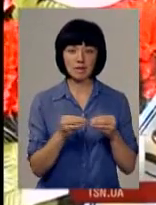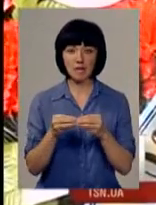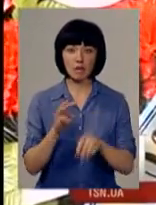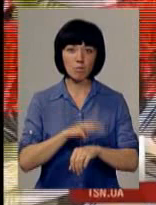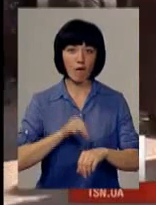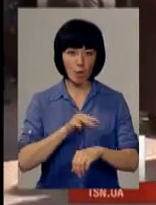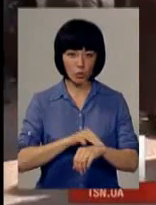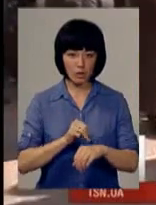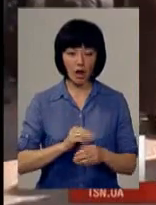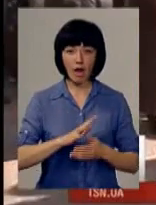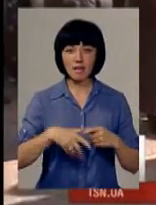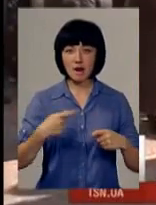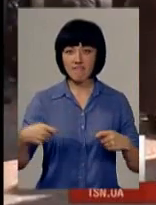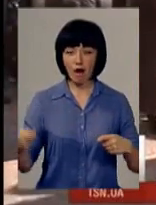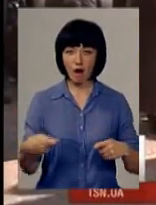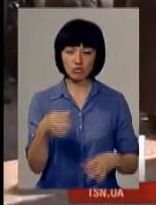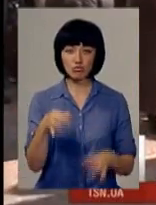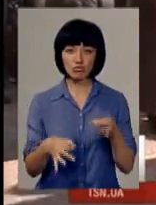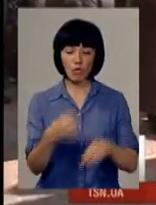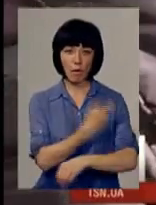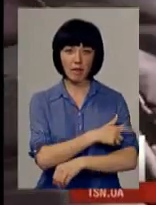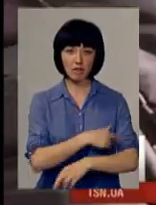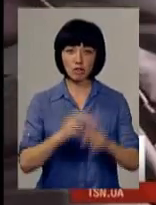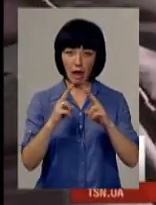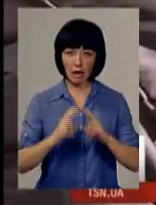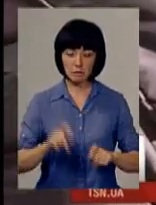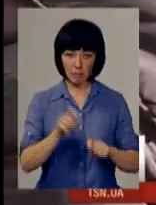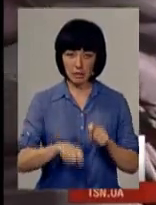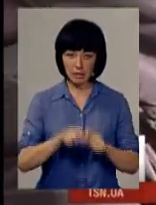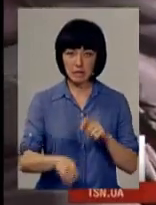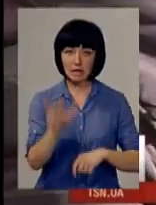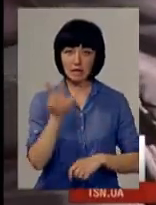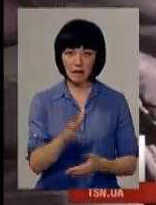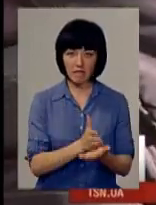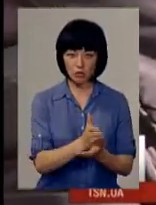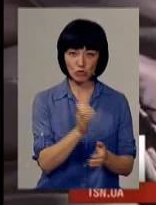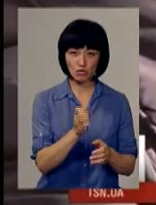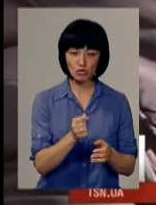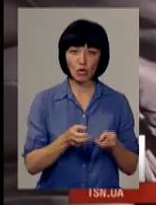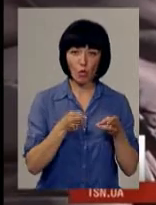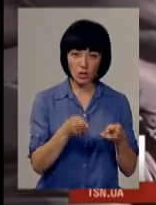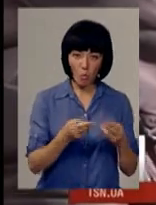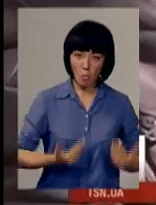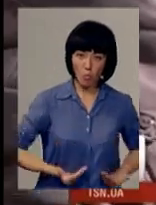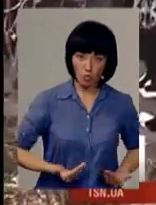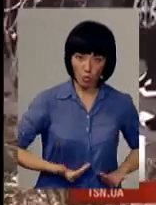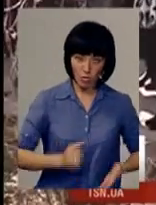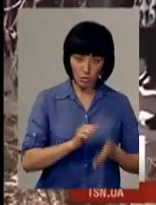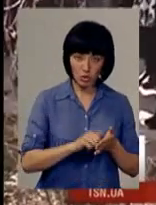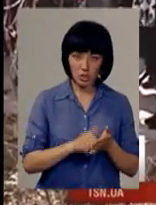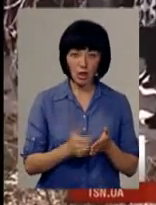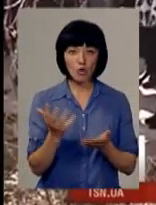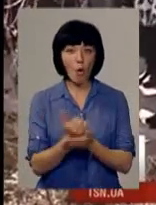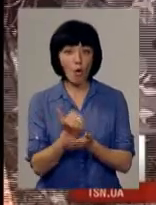правоохоронців. Тривалі судово-медичні експертизи та три версії злочину. Вбивство на побутовому ґрунті, з